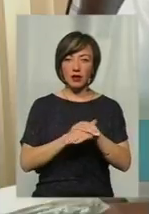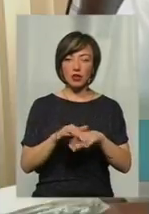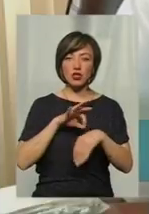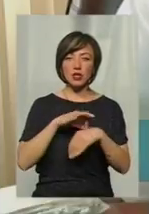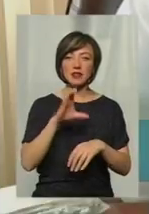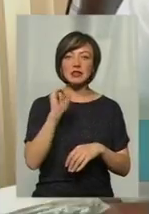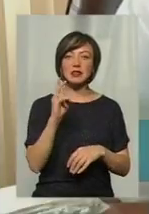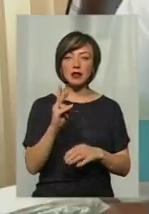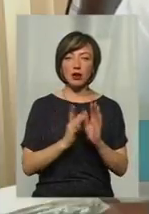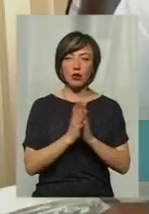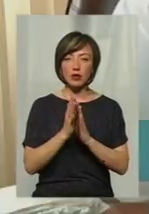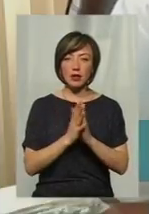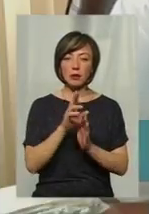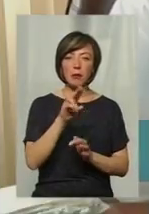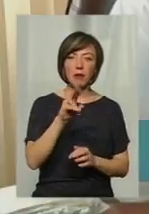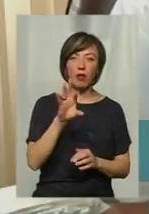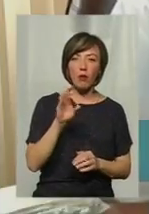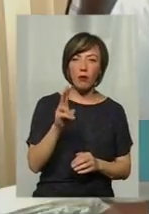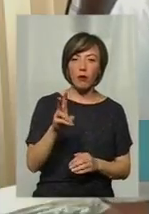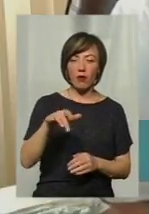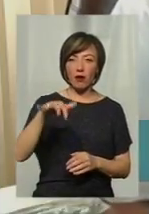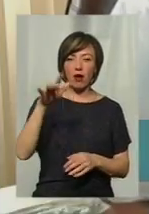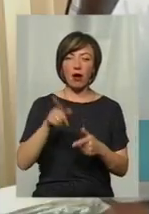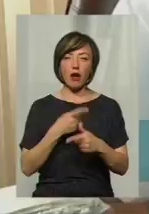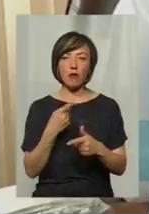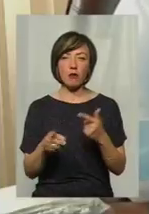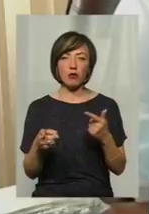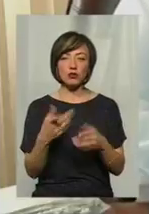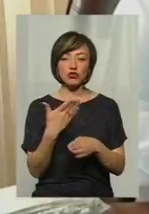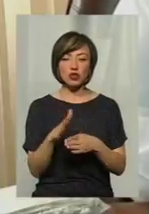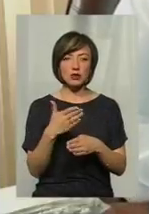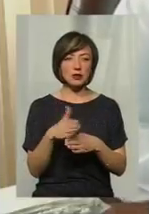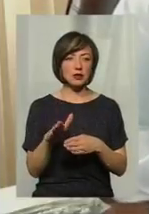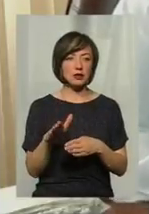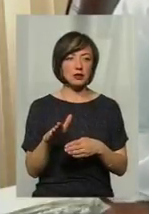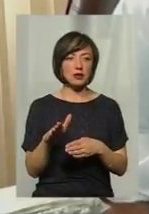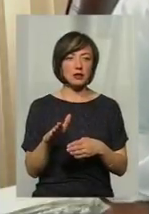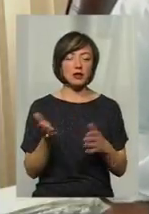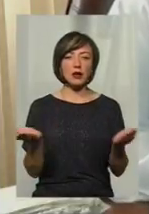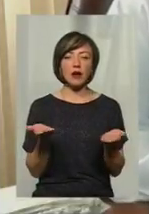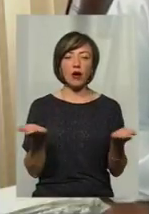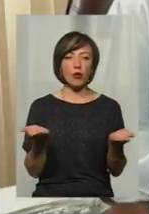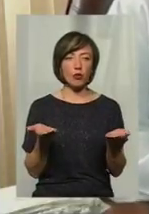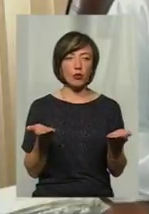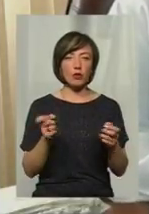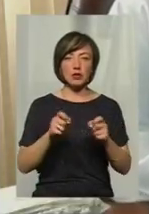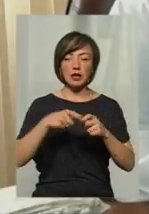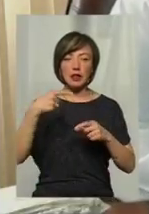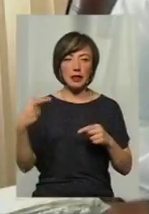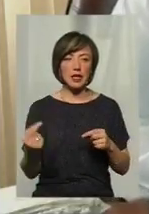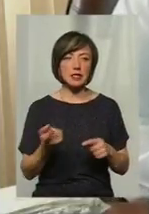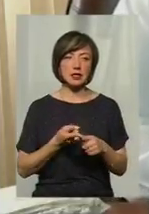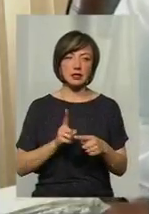пилку чи частини якоїсь листя цієї